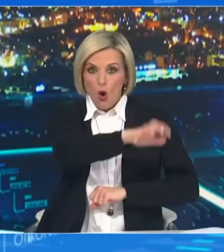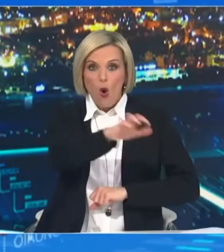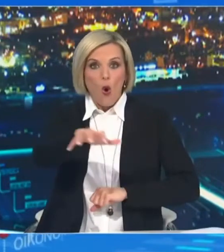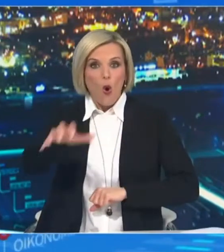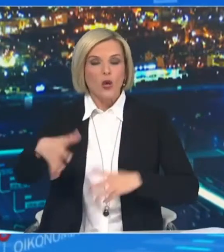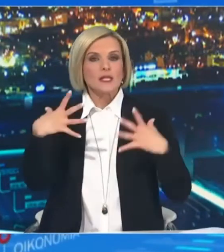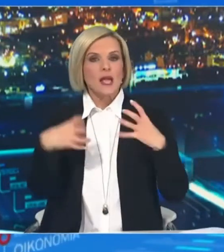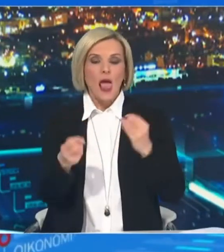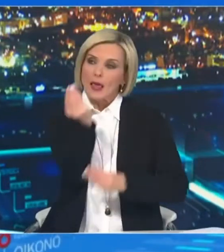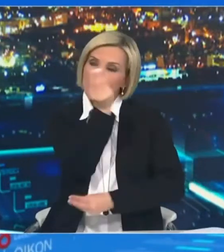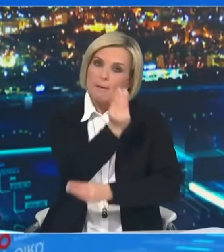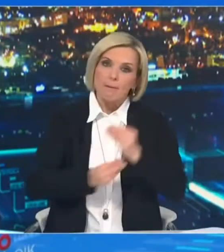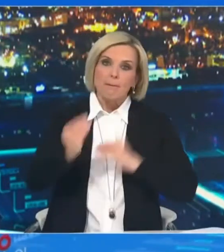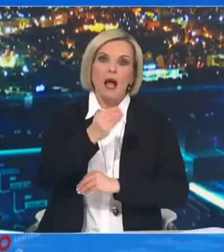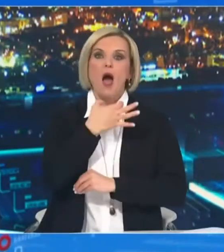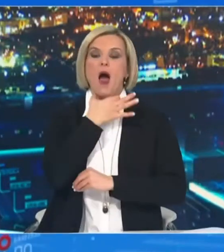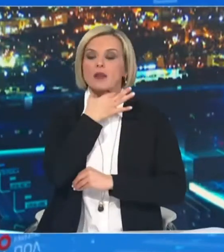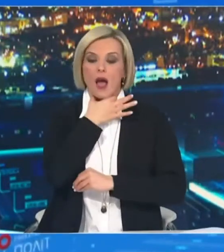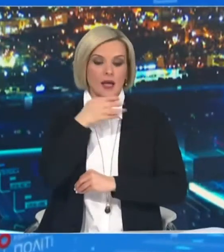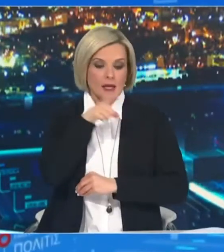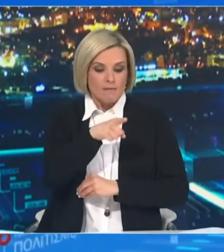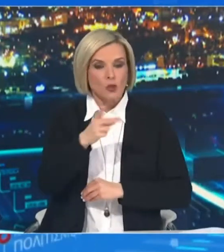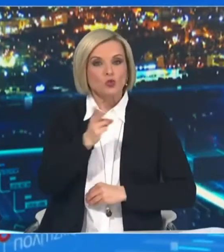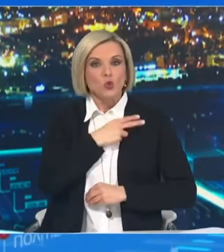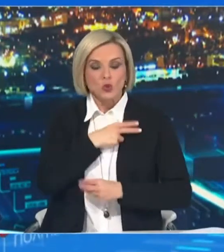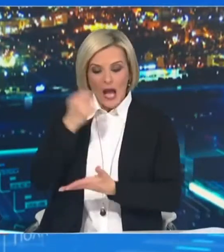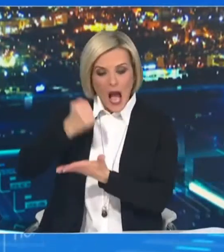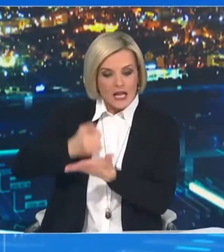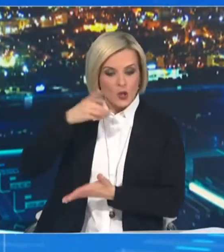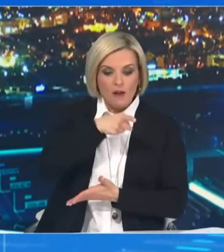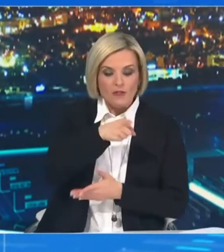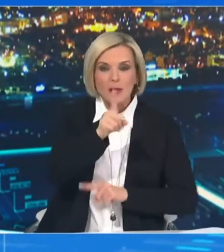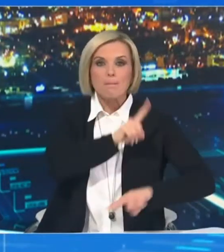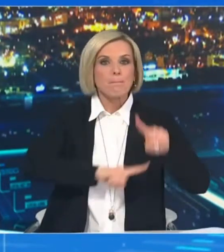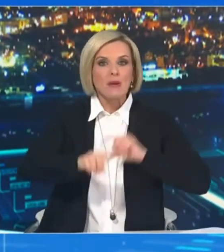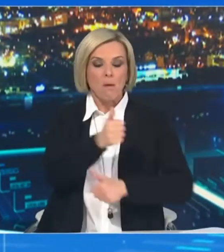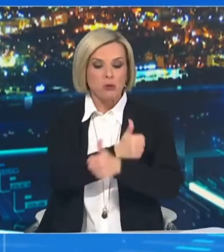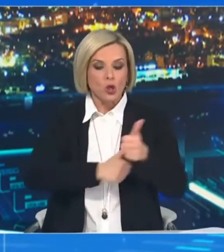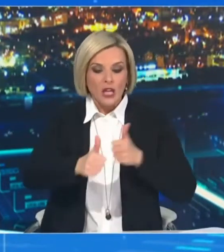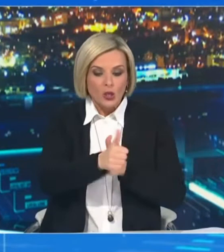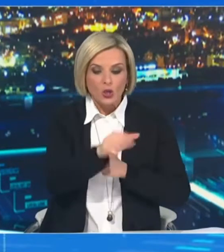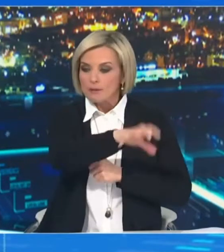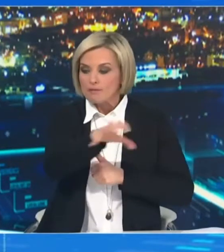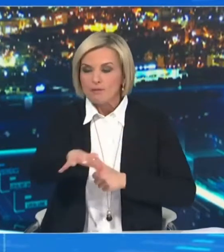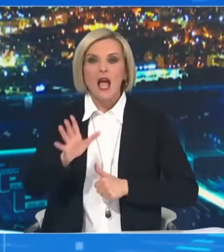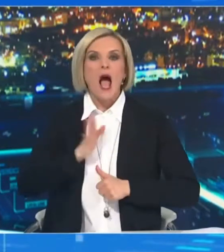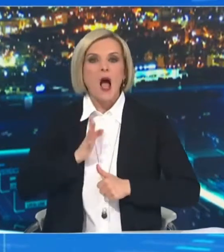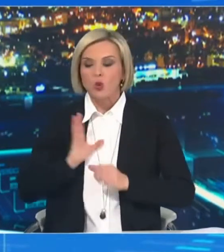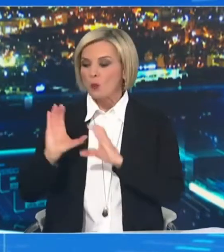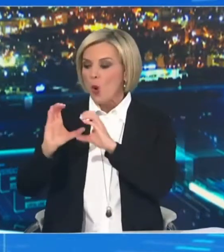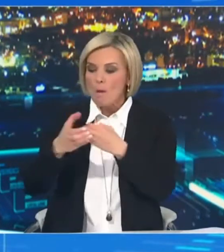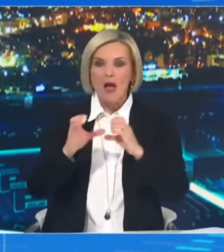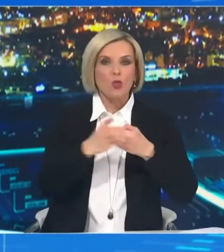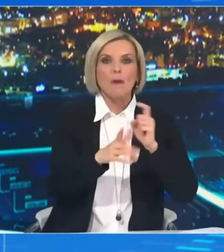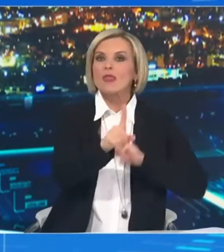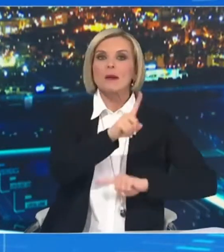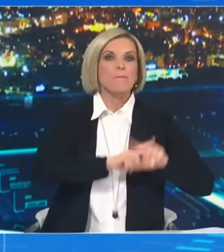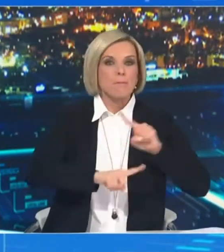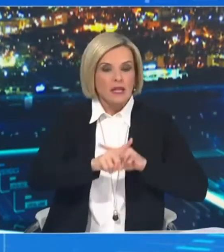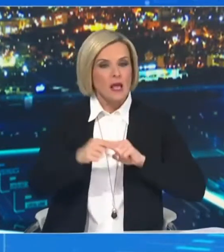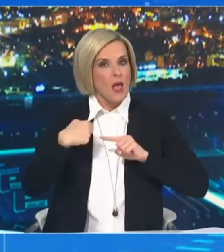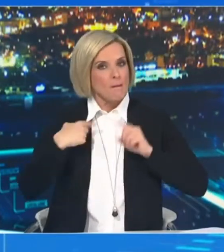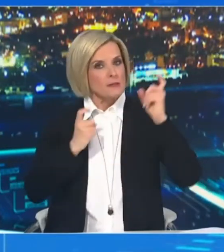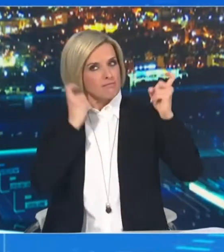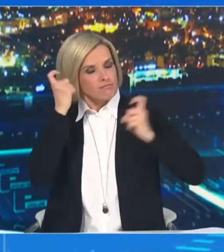για να γίνει πιο αντικειμενική αυτή η προτεραιοποίηση των ατόμων του πληθυσμού που πρόκειται να